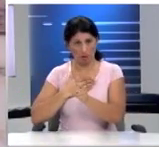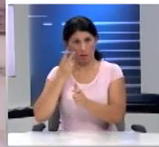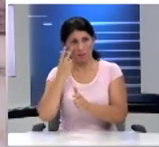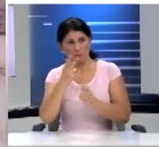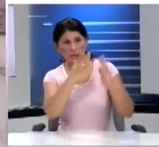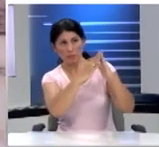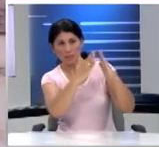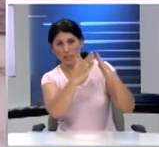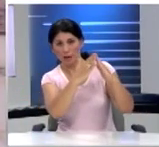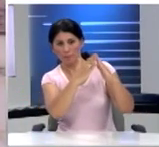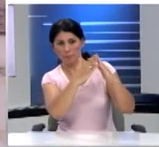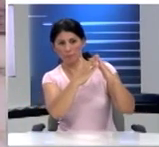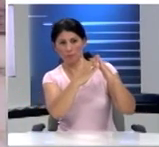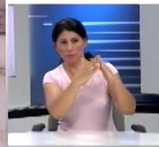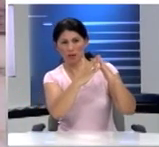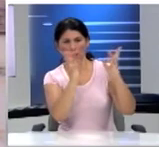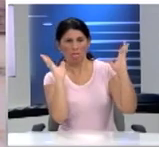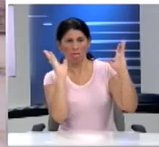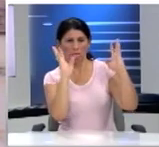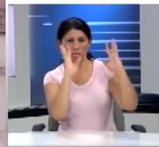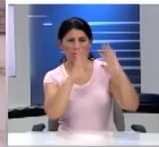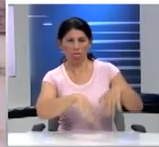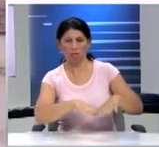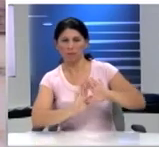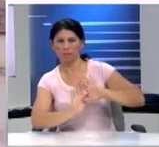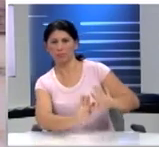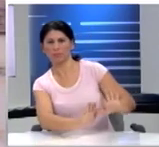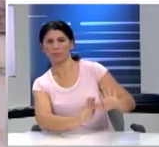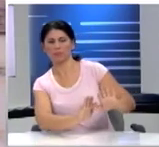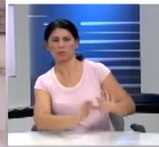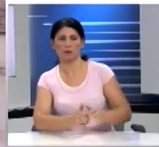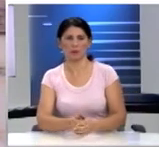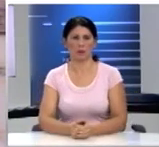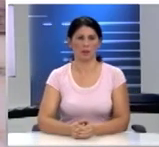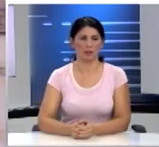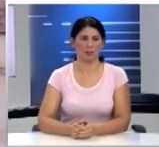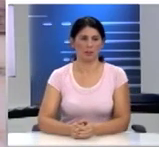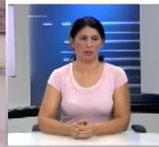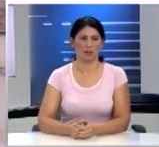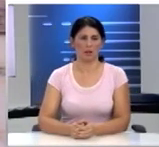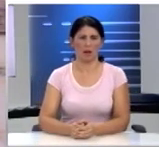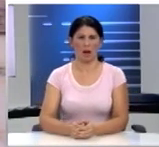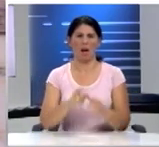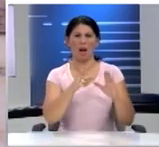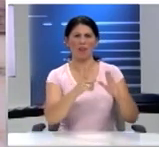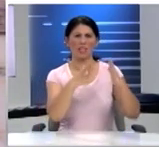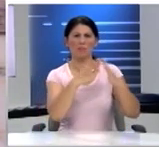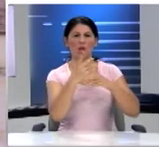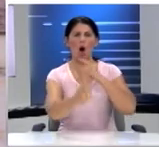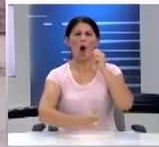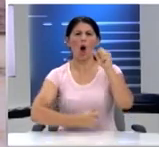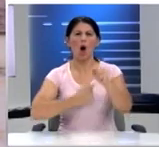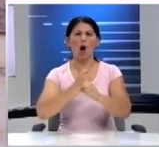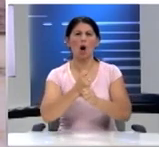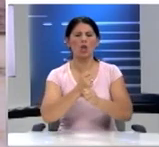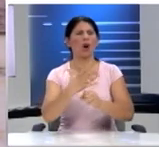σπίτια ρημαγμένα και παρατημένα τα οποία τα έχει φάει ο χρόνος και η